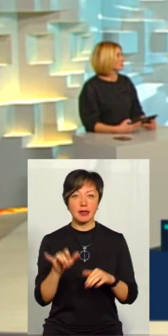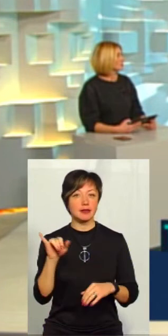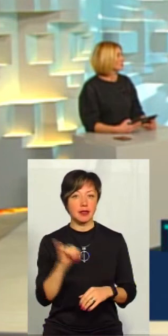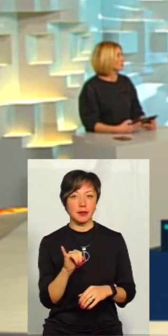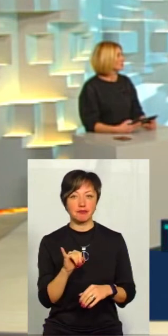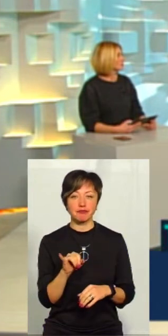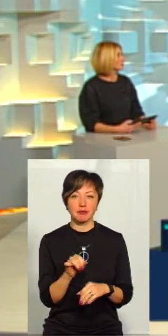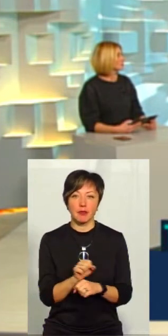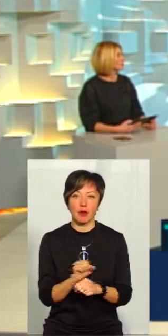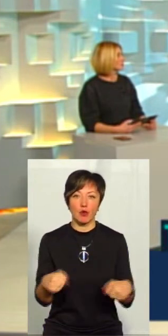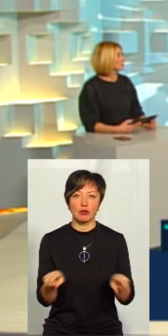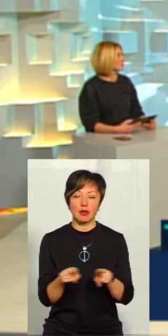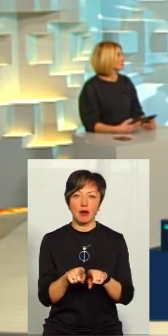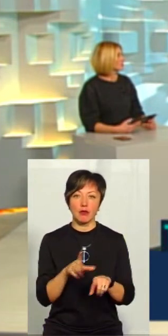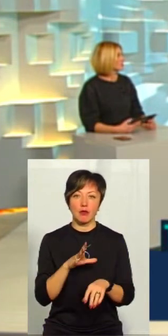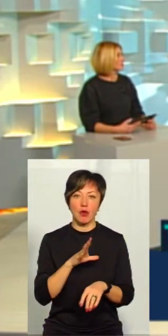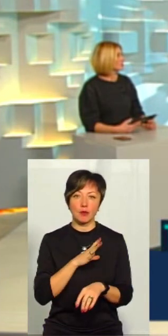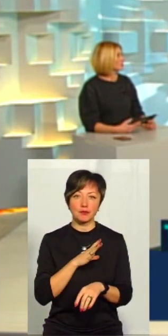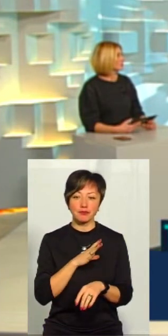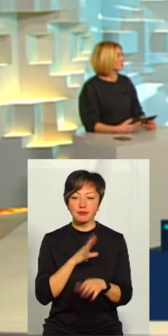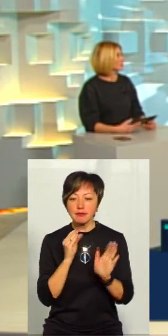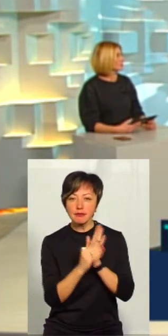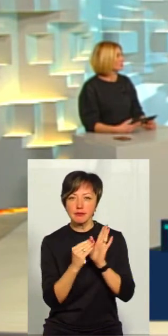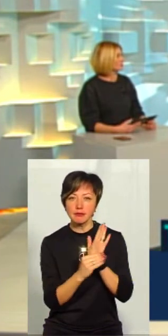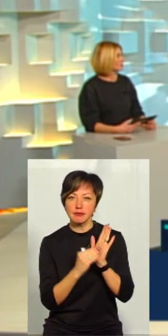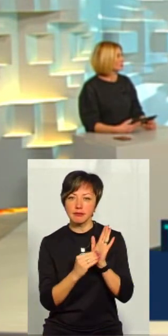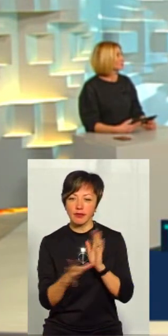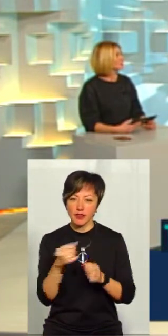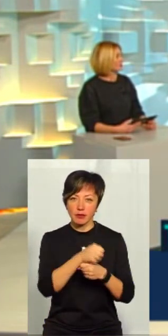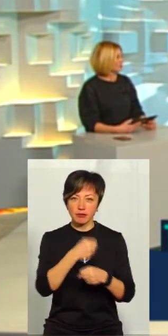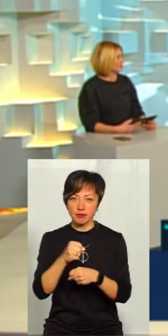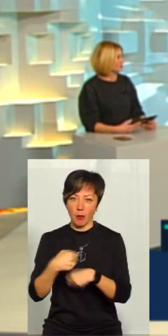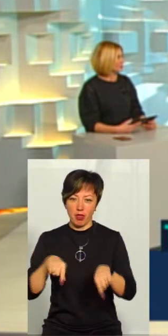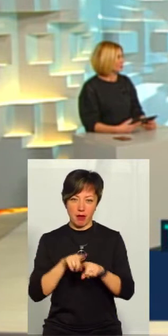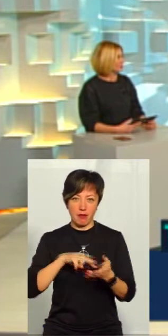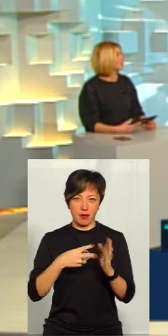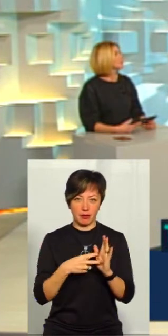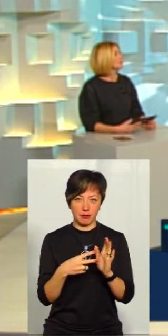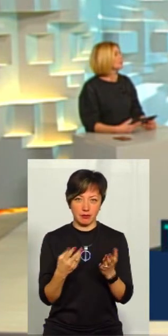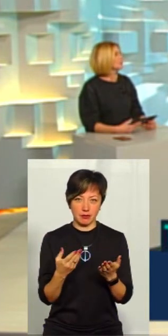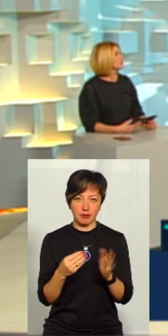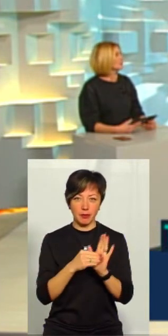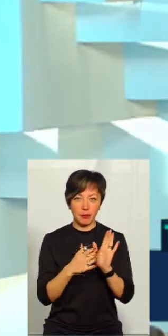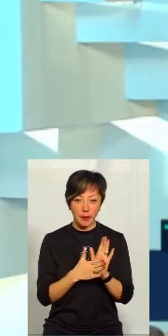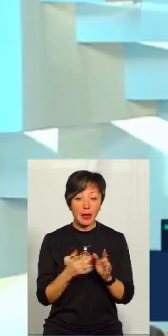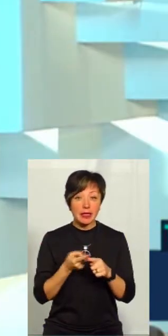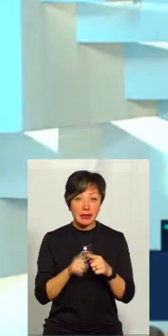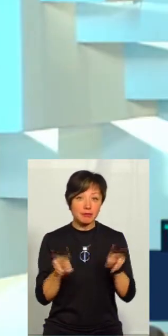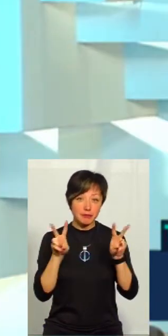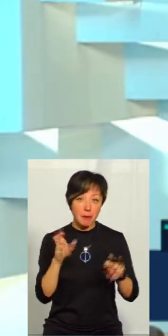однозначно його не можна, так було, знаєте, в мармурі витисати і всіх заганяти, бо ми так в перспективному плані, на те він і був